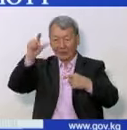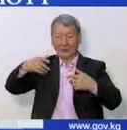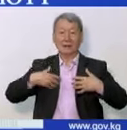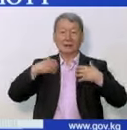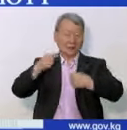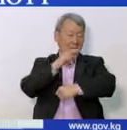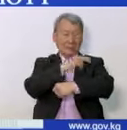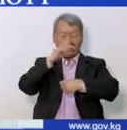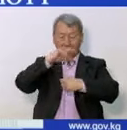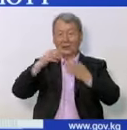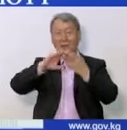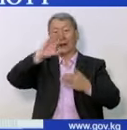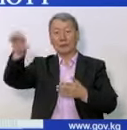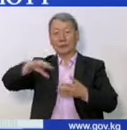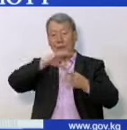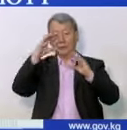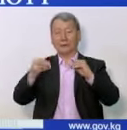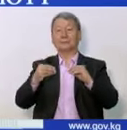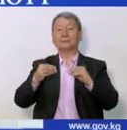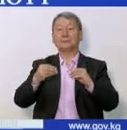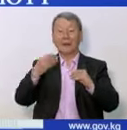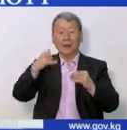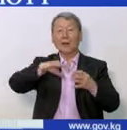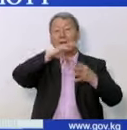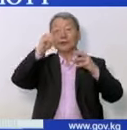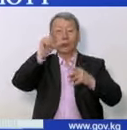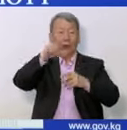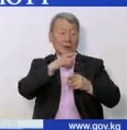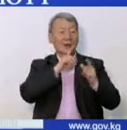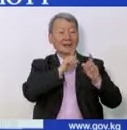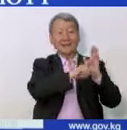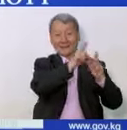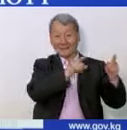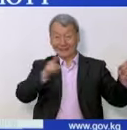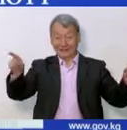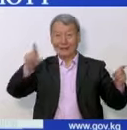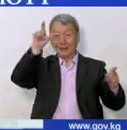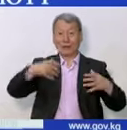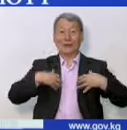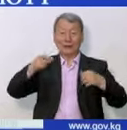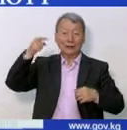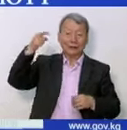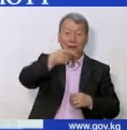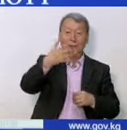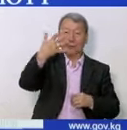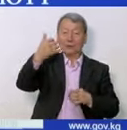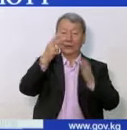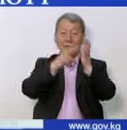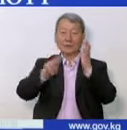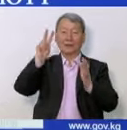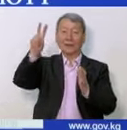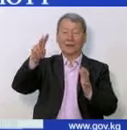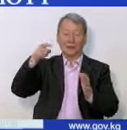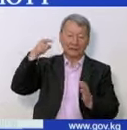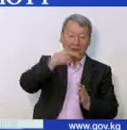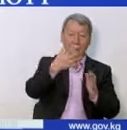тестирования выписано с выздоровлением домой. За все время выздоровело 1572 пациента,